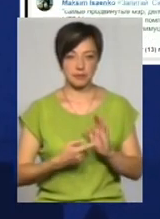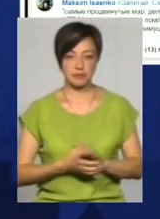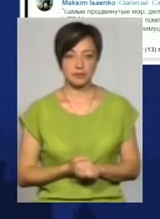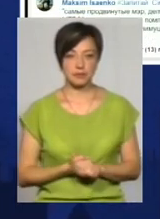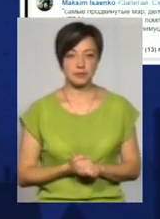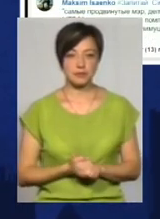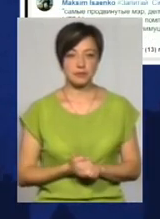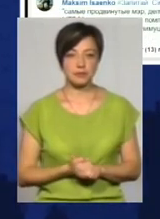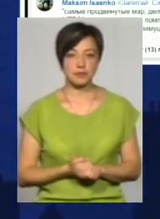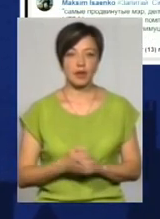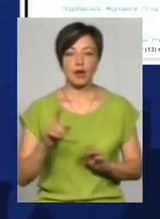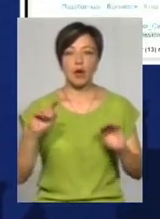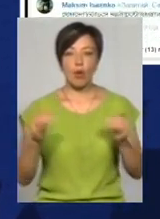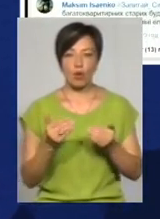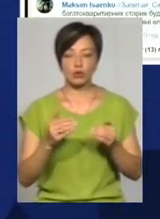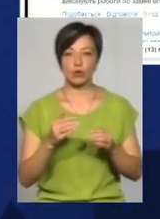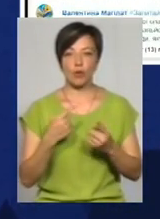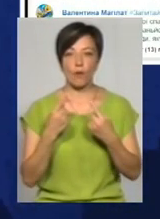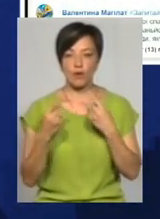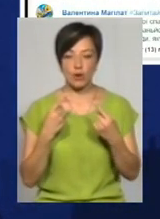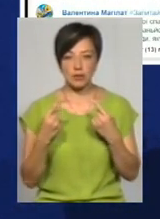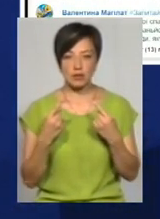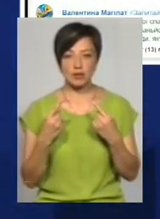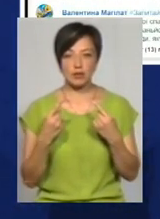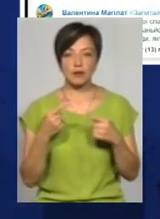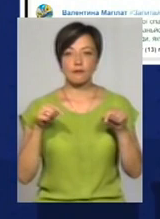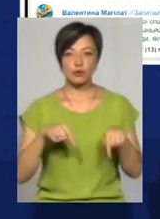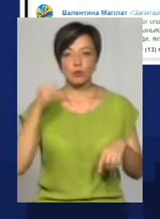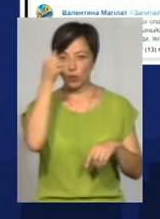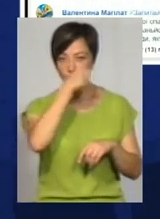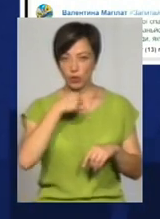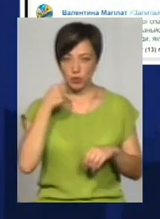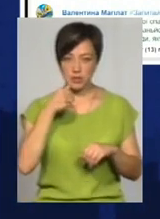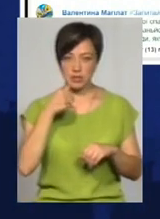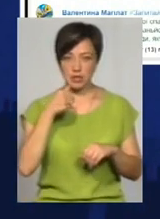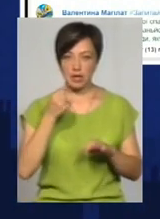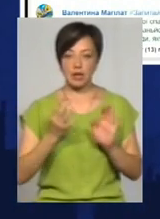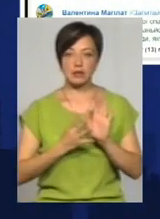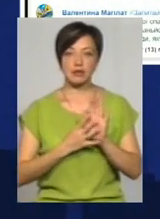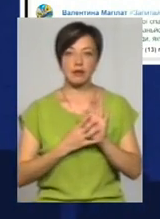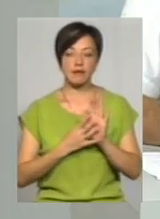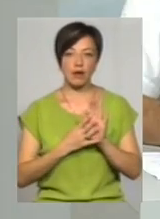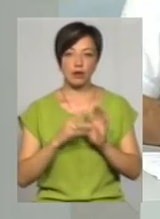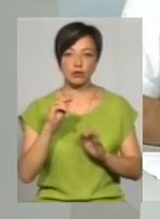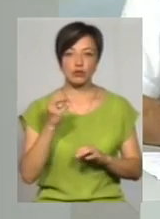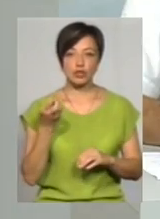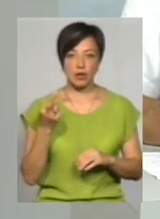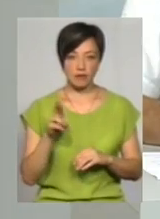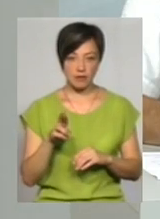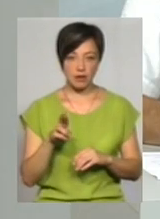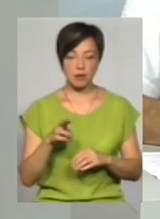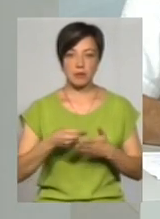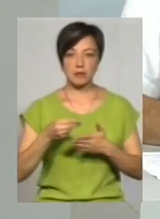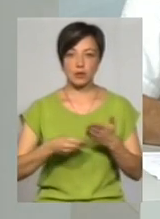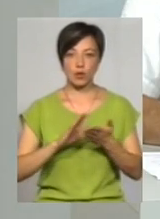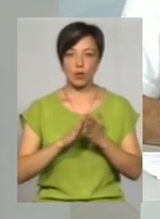Ну, перш за все, щоб коротко говорити, в цьому році, я вже казав, 9 червня була підписана угода